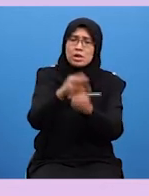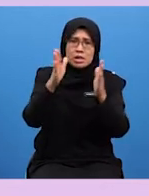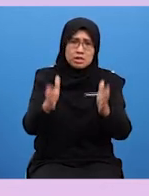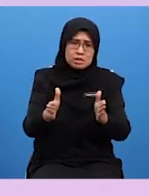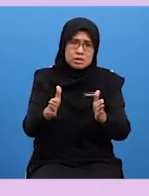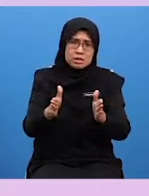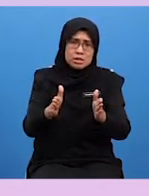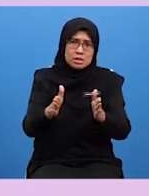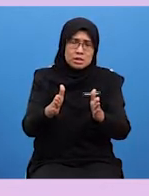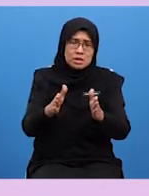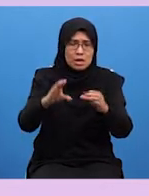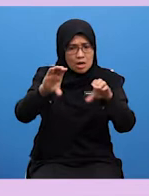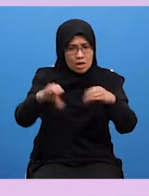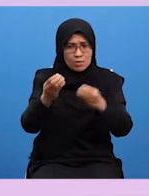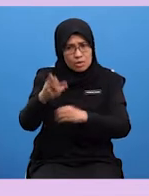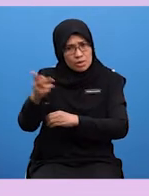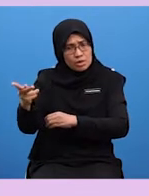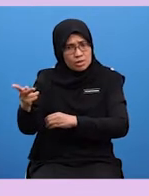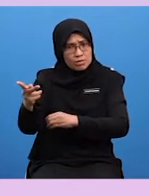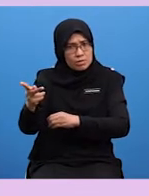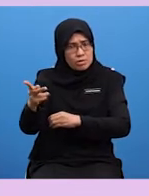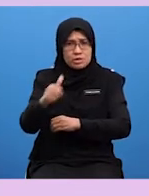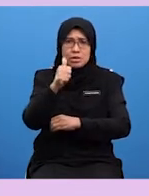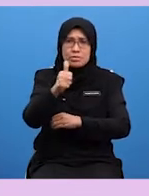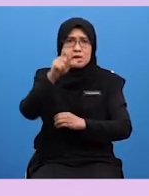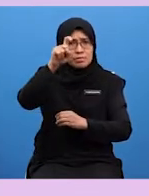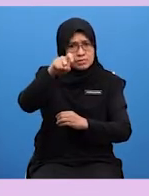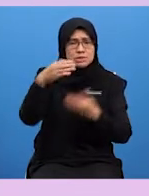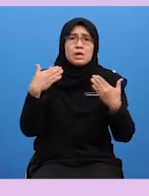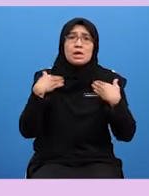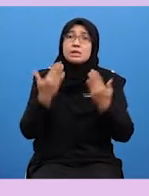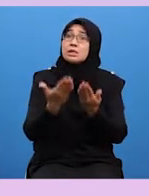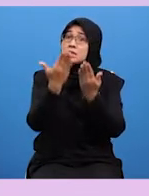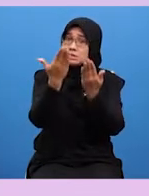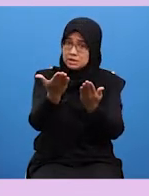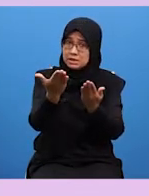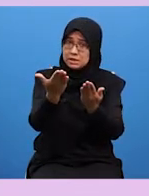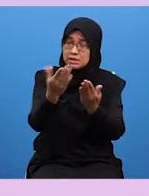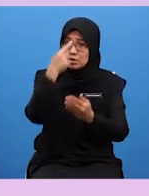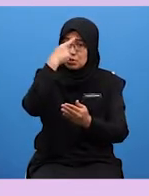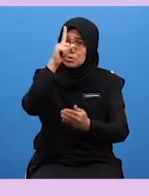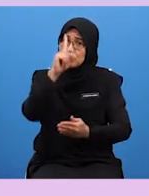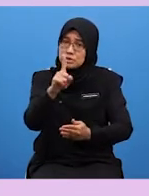perlulah membuat kajian dan cadangan proposal Untuk sesebuah rekaan